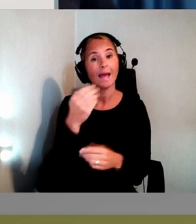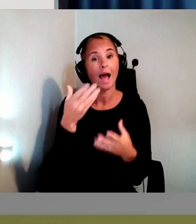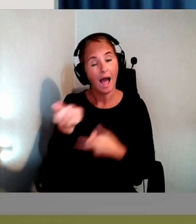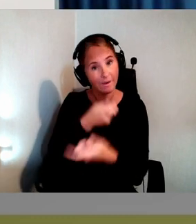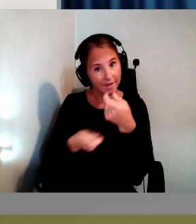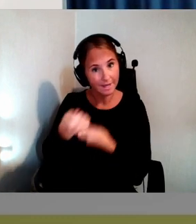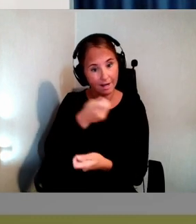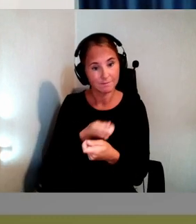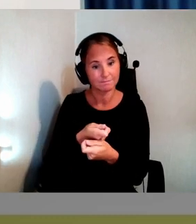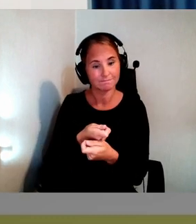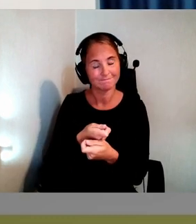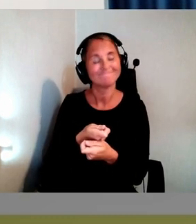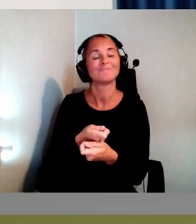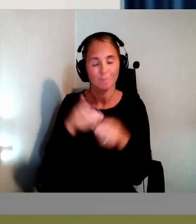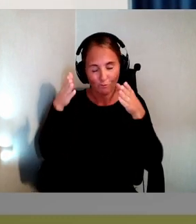Som är dagens fokus.